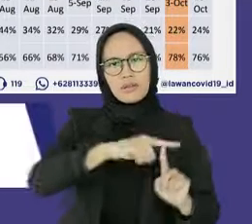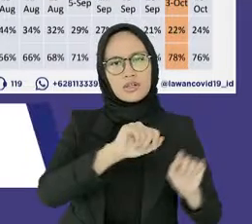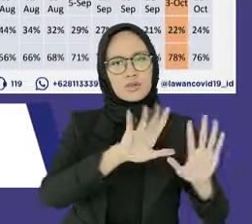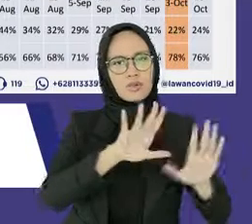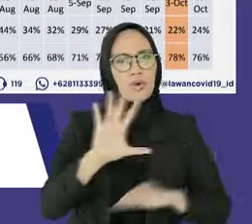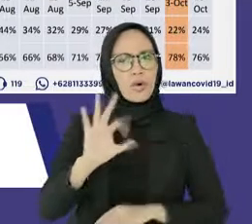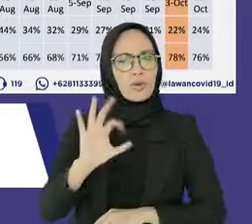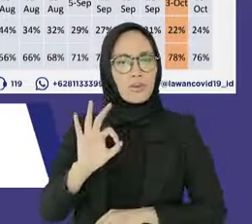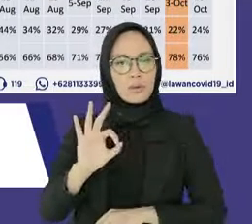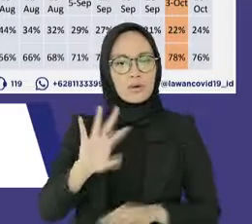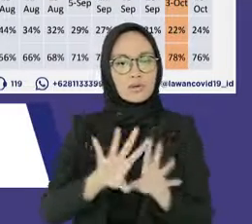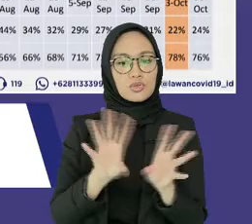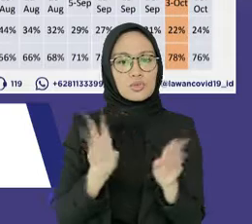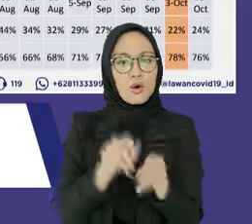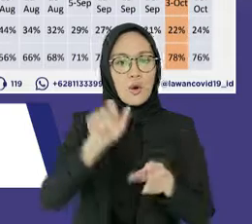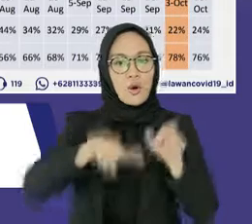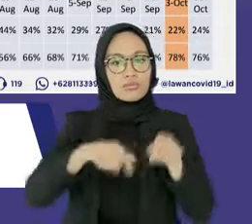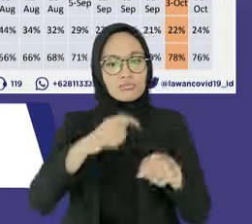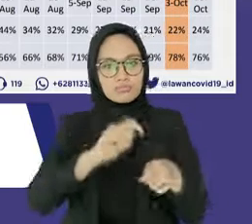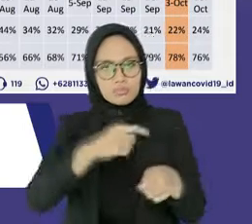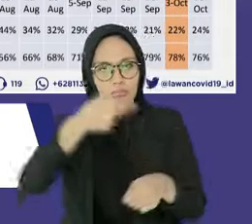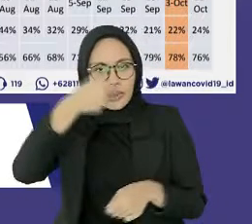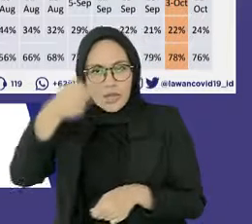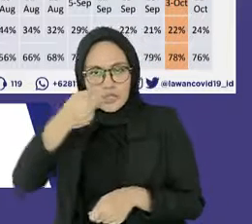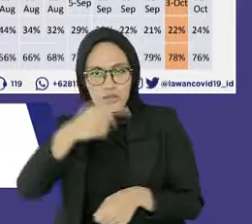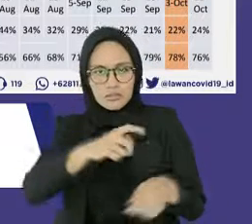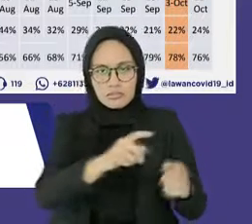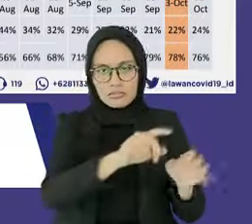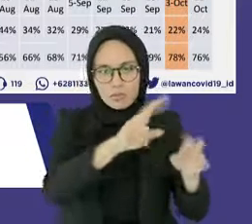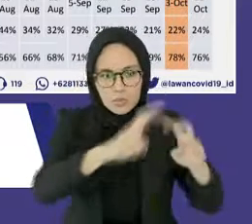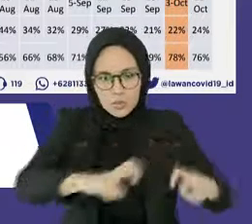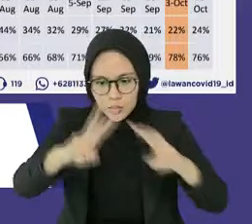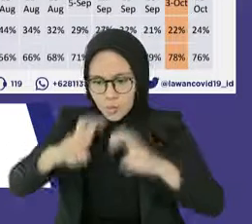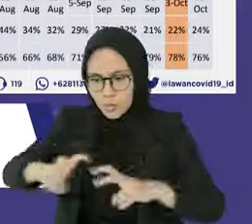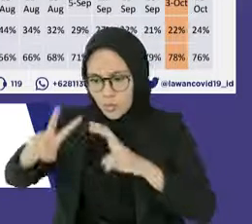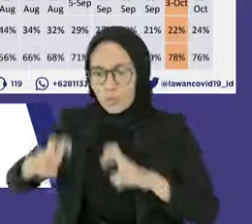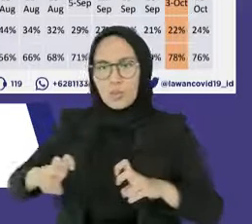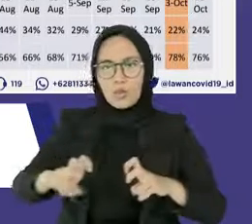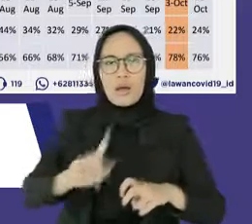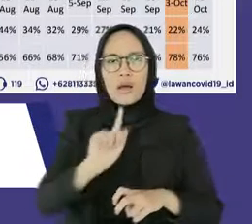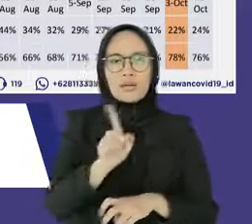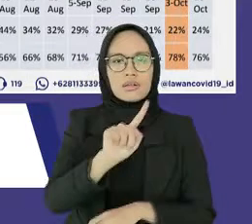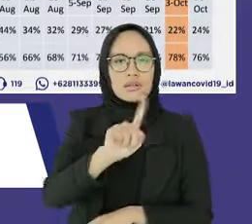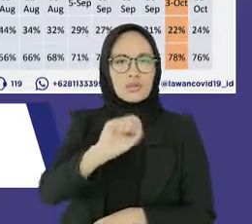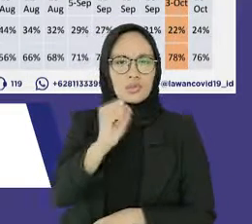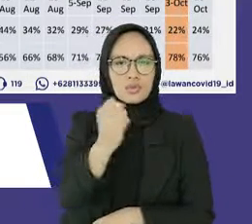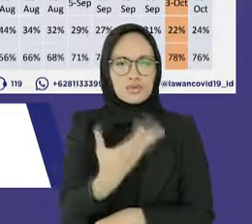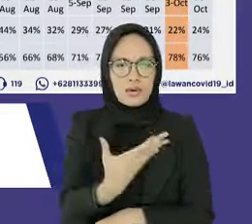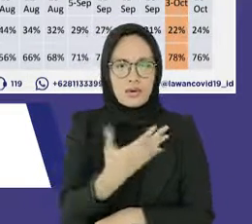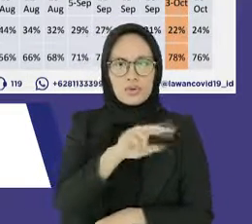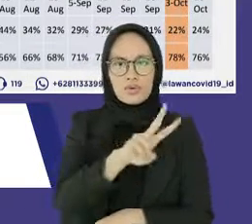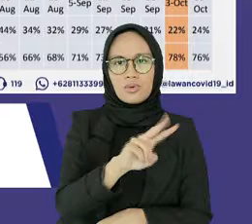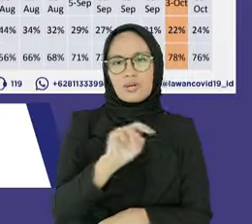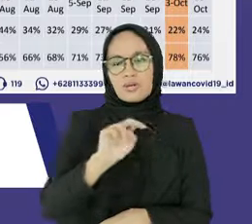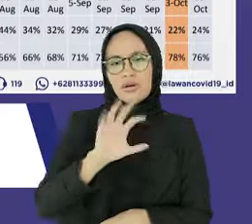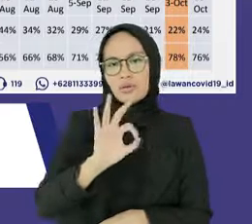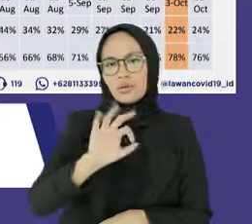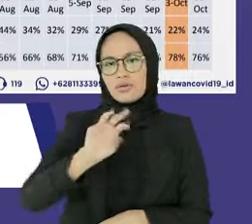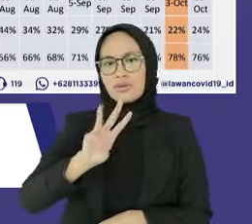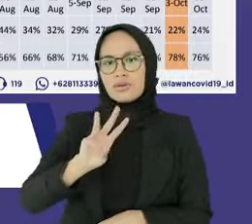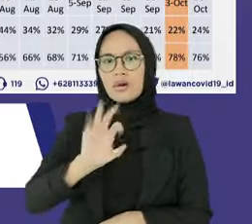Oktober, jumlah orang yang diperiksa dalam satu minggu mencapai 1.203